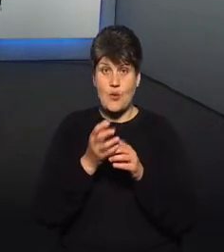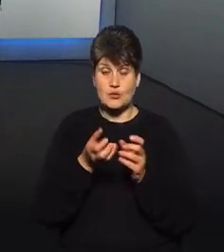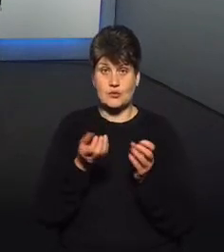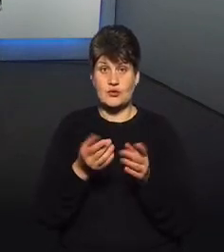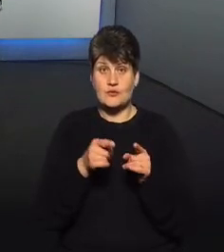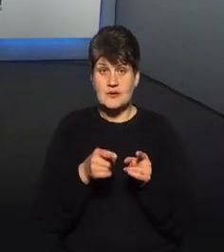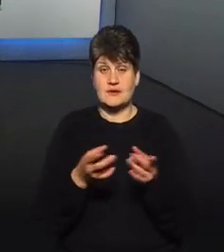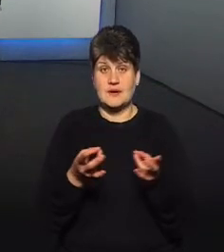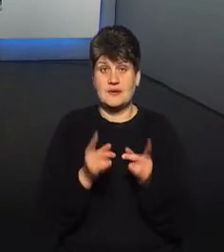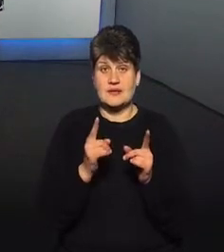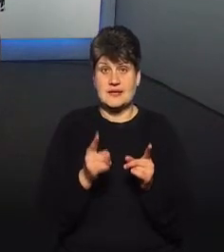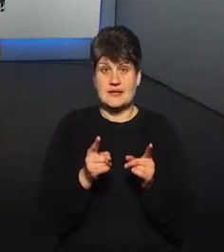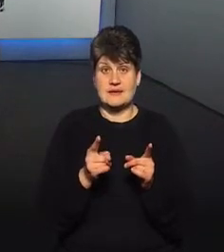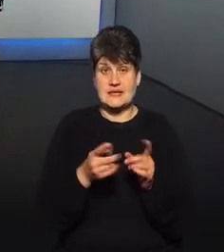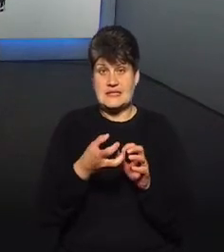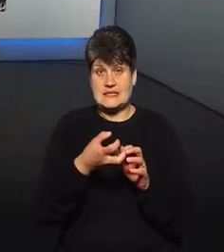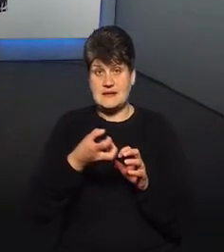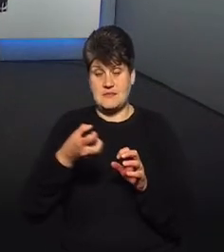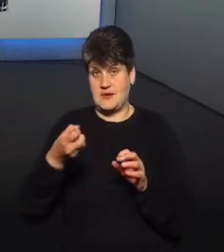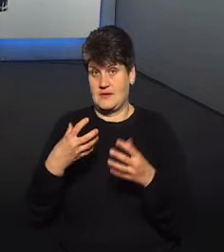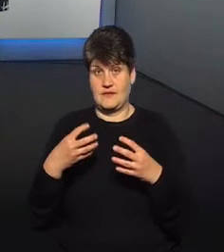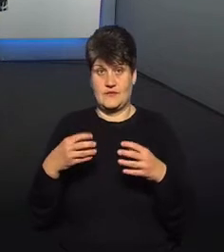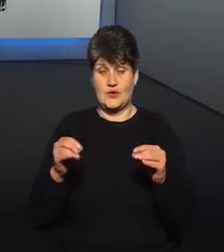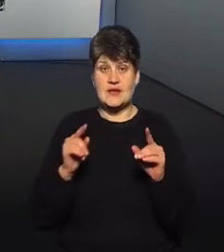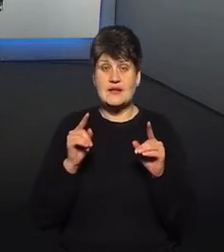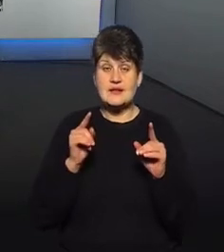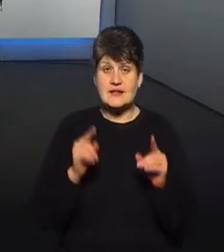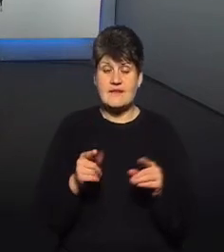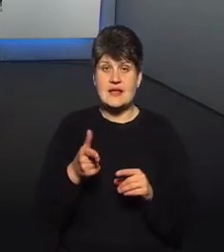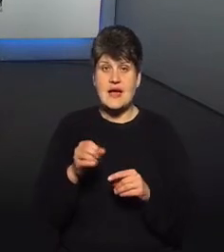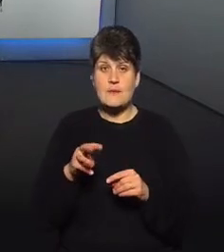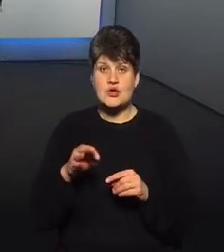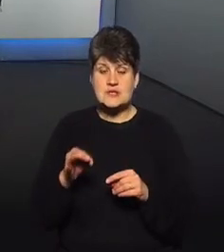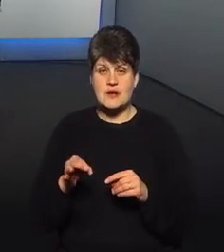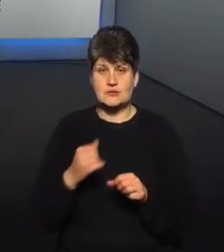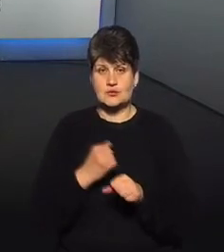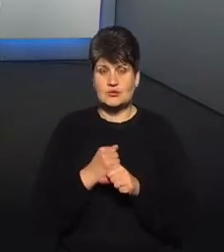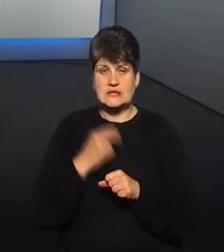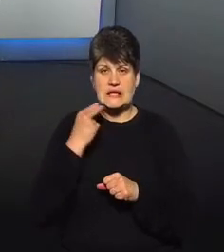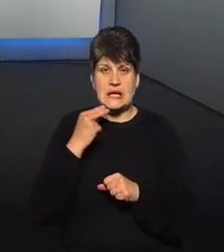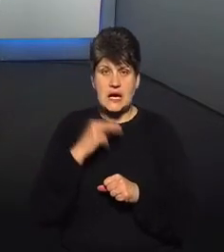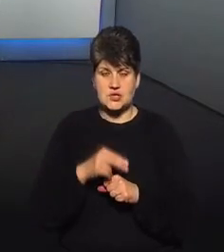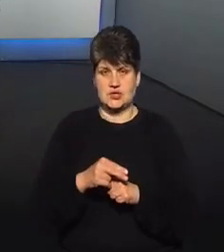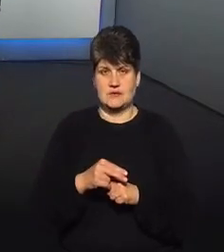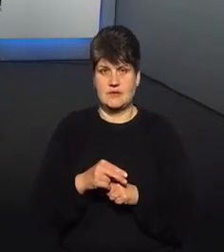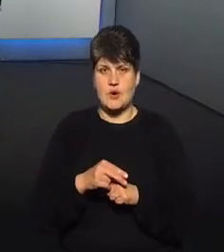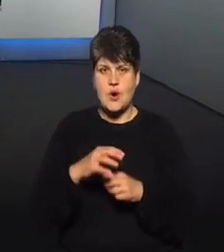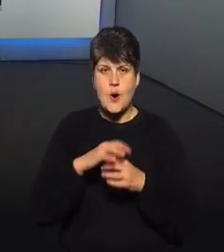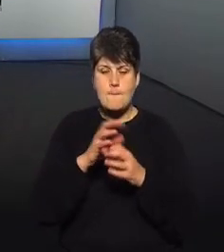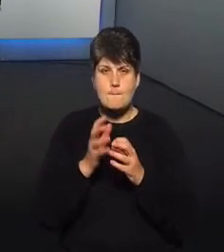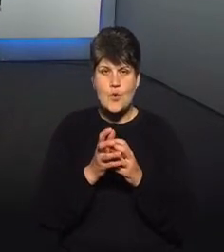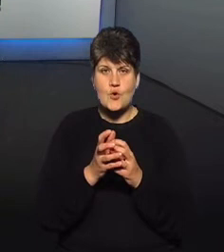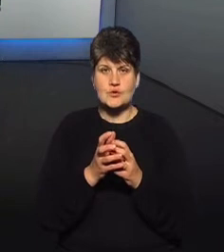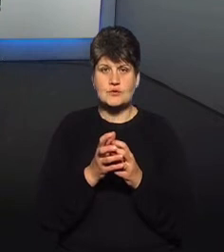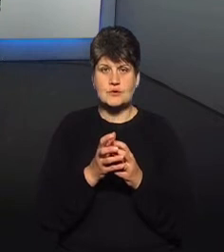тільки вже аспірувати. І навіть функція гемостазу у діточок набагато краще, ніж у дорослих. Тобто мозок не тільки народжує ці гематому, а він